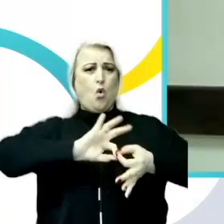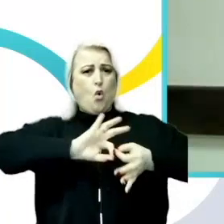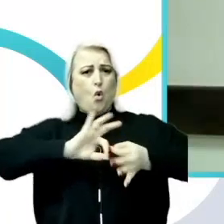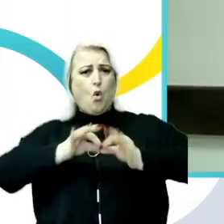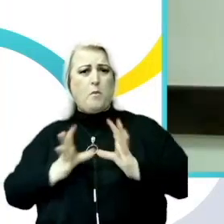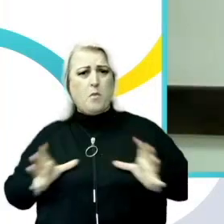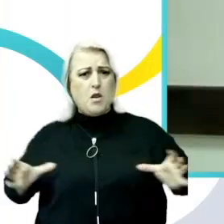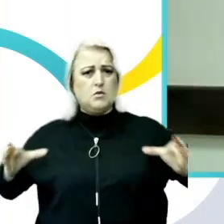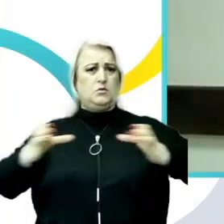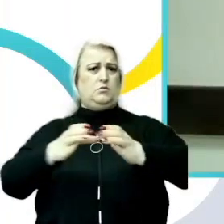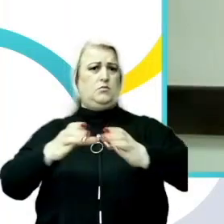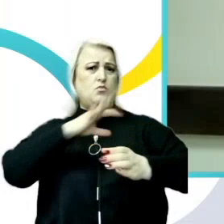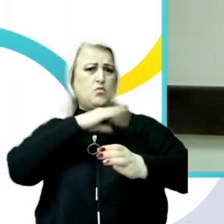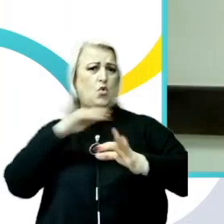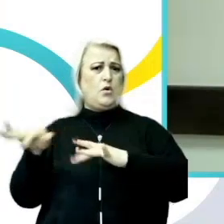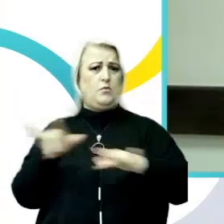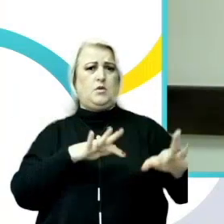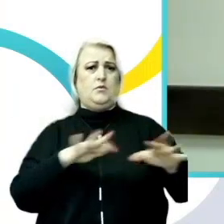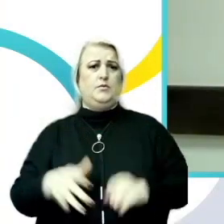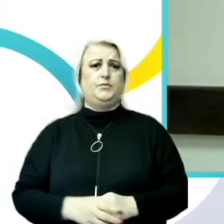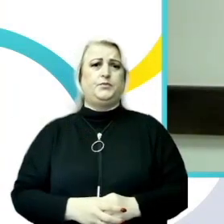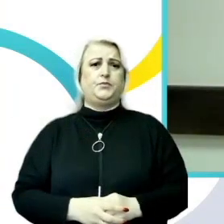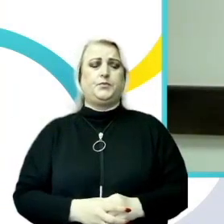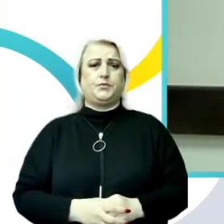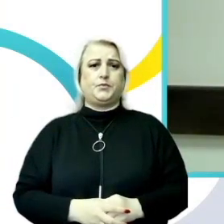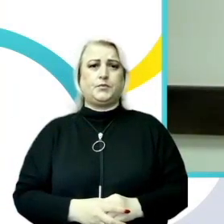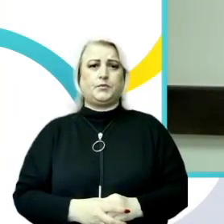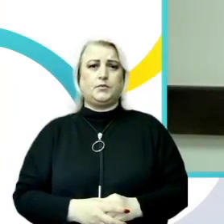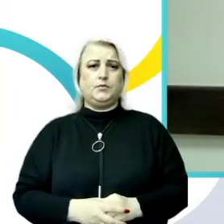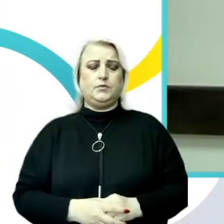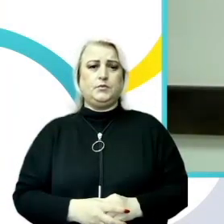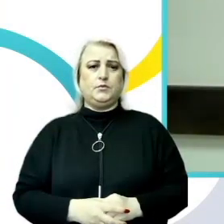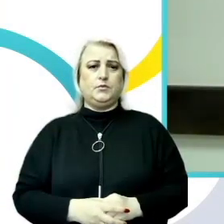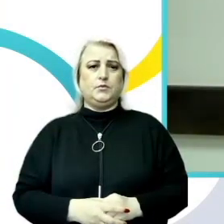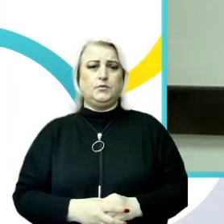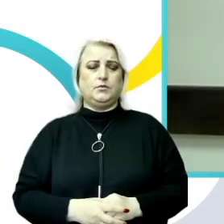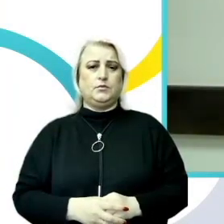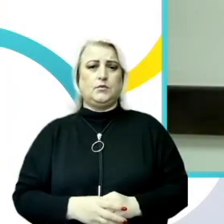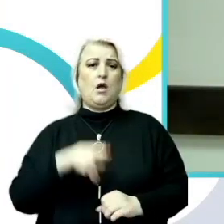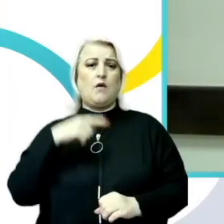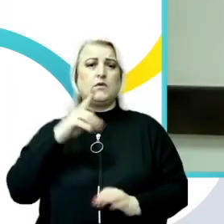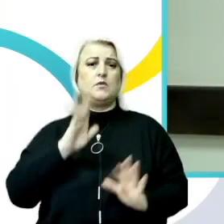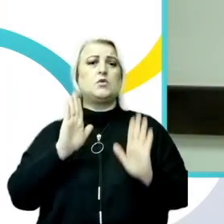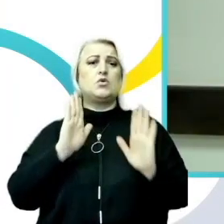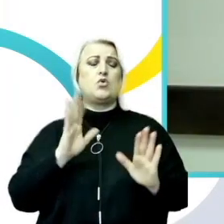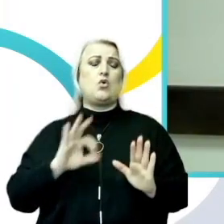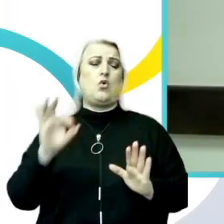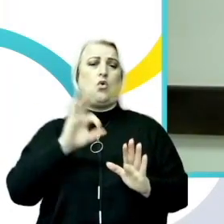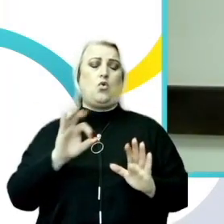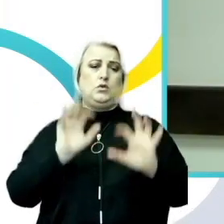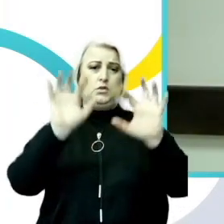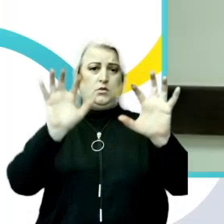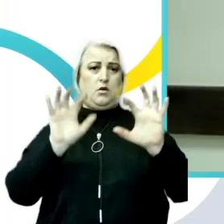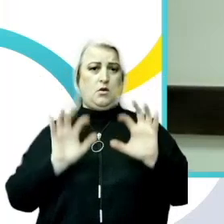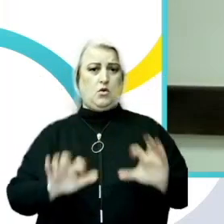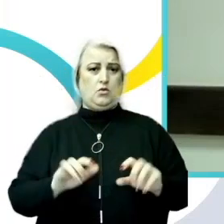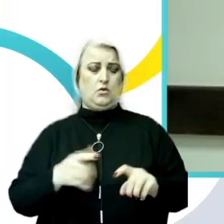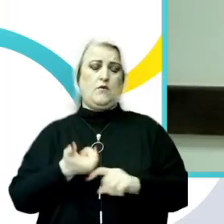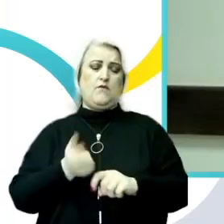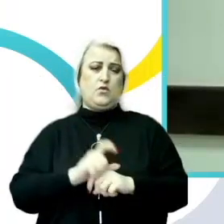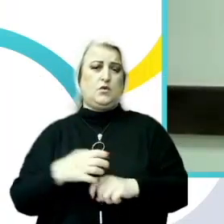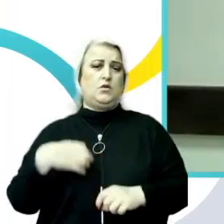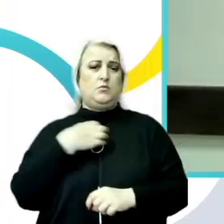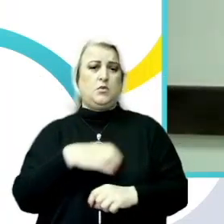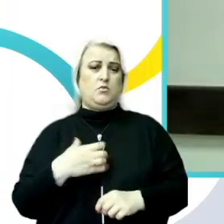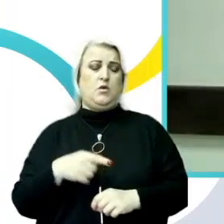elemente de previnire și neapărat de combate. Aici și aici vorbim nu doar despre prevedere legislativă care sunt foarte importante, vorbim